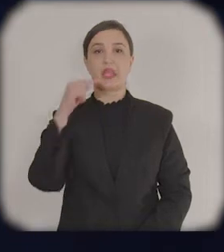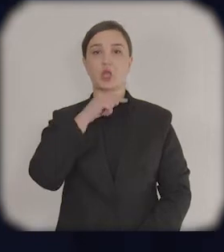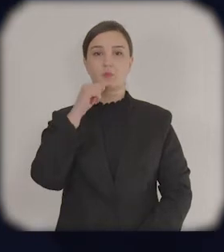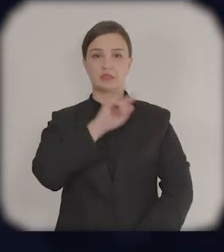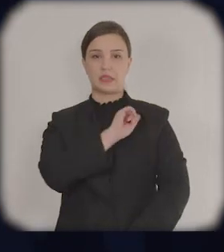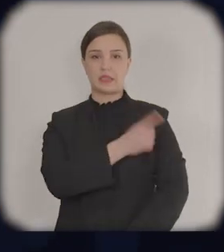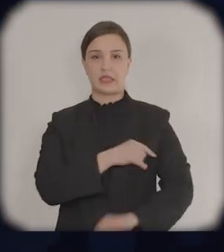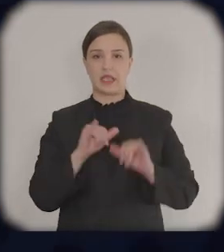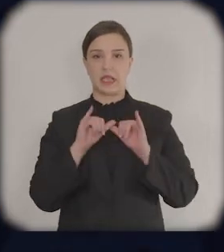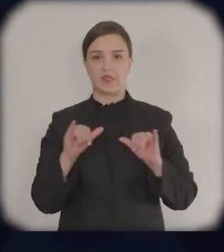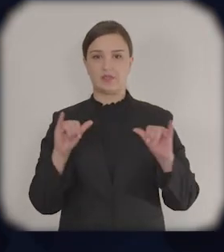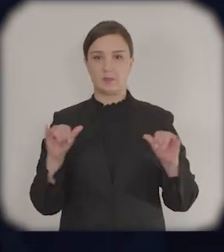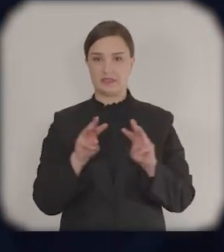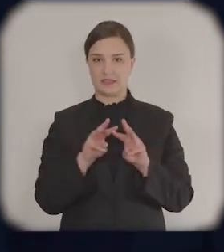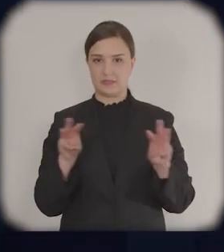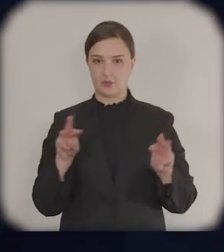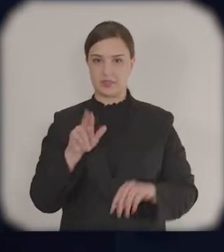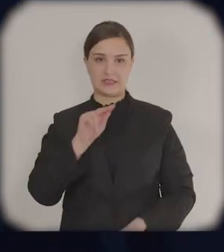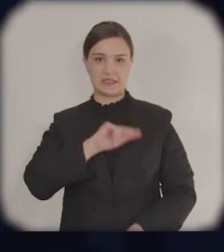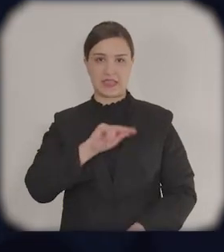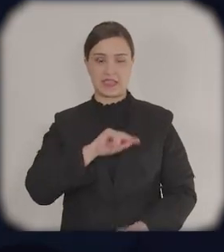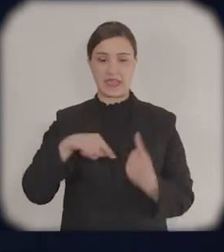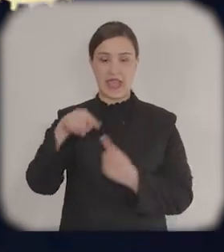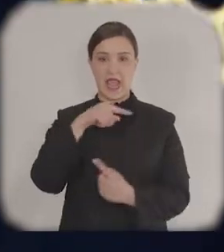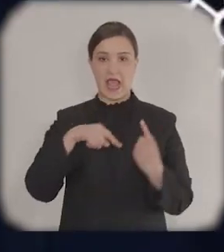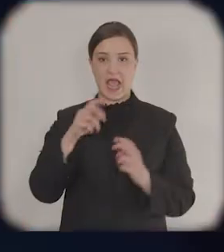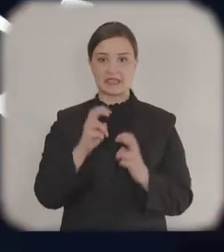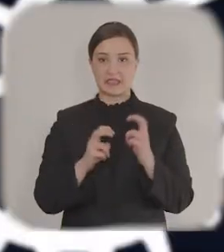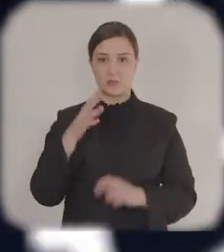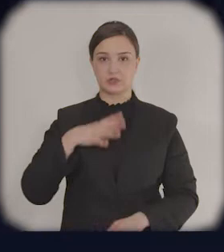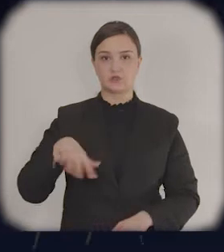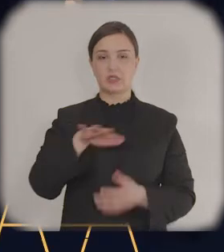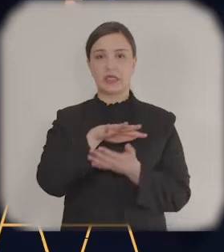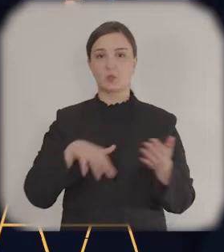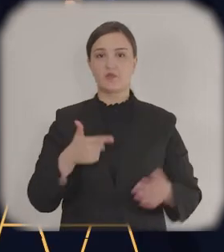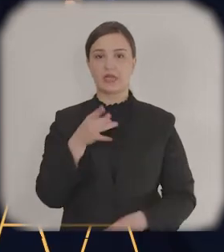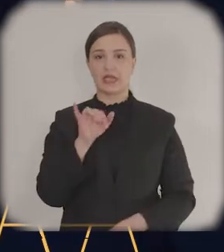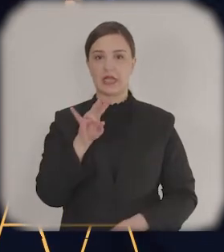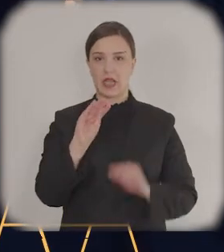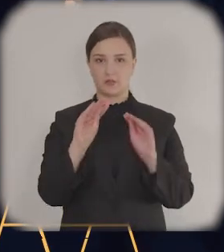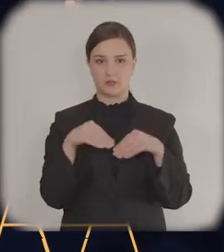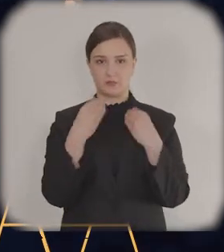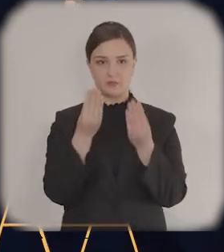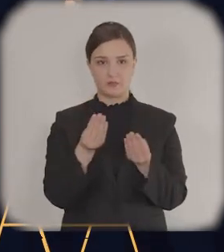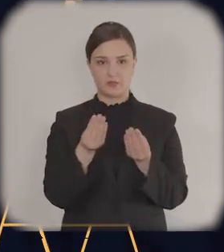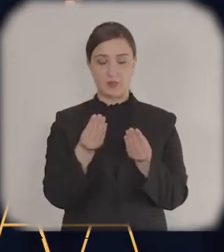İqtisadiyyat və Dayanaqlı İnkişaf Nazirliyi və Gürcistanda İstehsalit Agentliyi qrantlar verməyə davam etdirir.